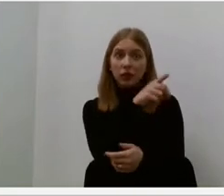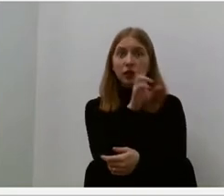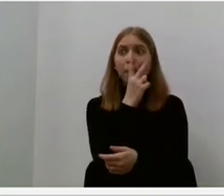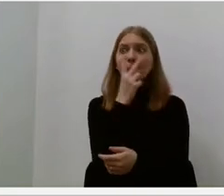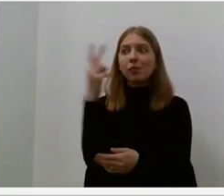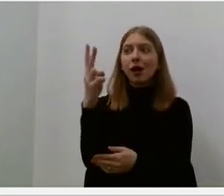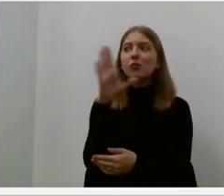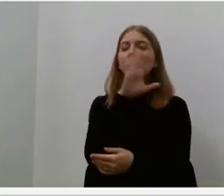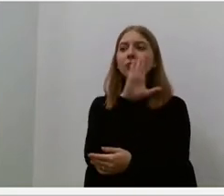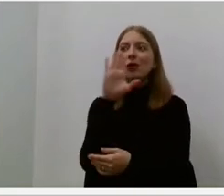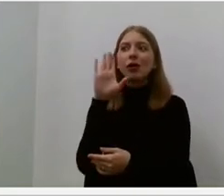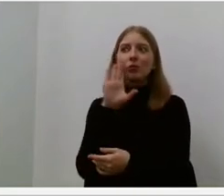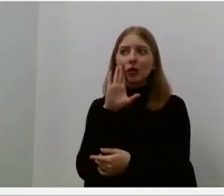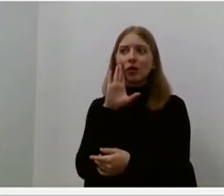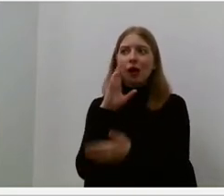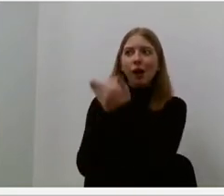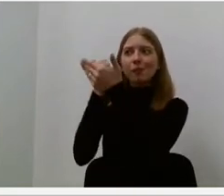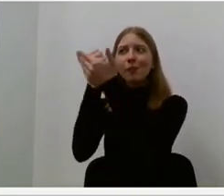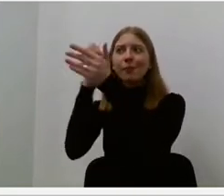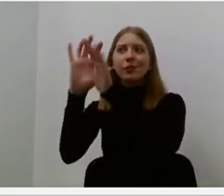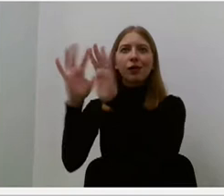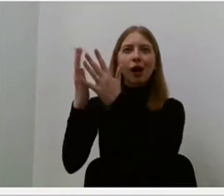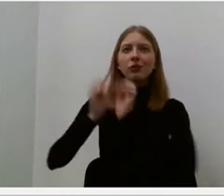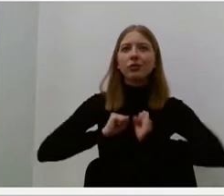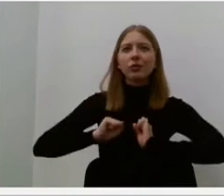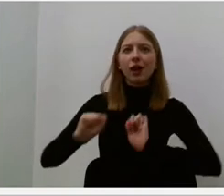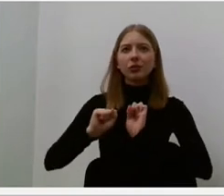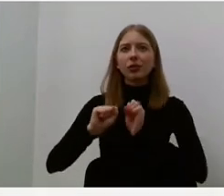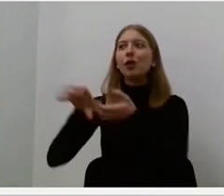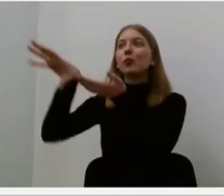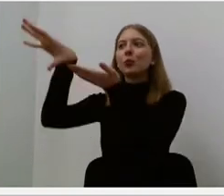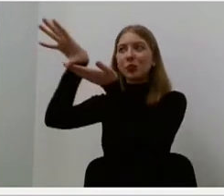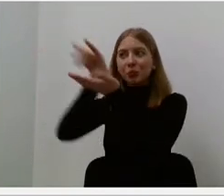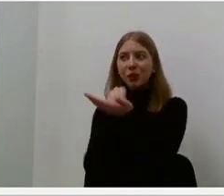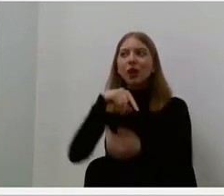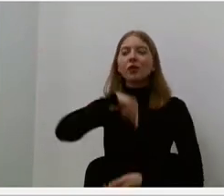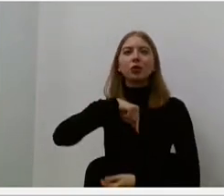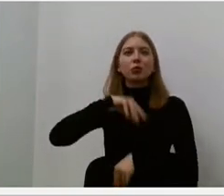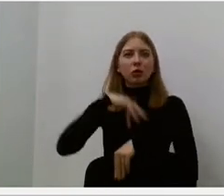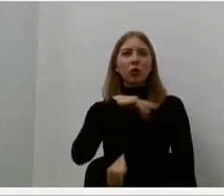padaryti tai, kas atrodo sunkiai įmanoma, kaip kovoti už save ir už savo gyvenimo.